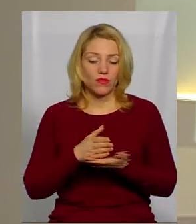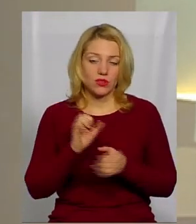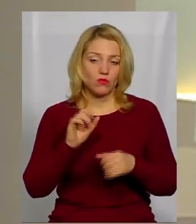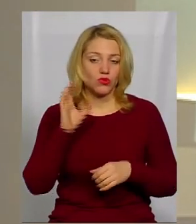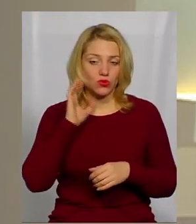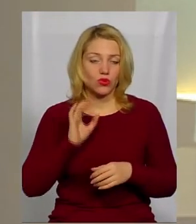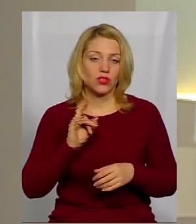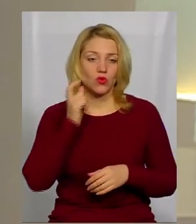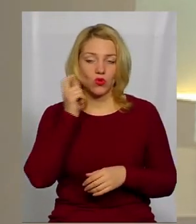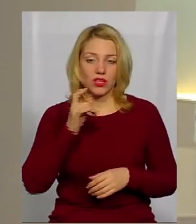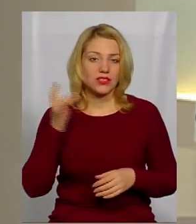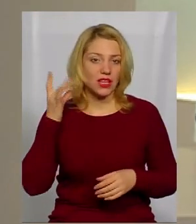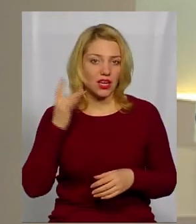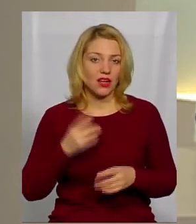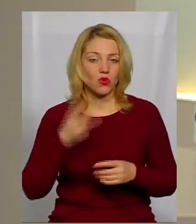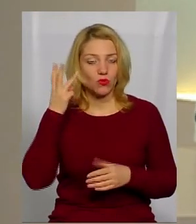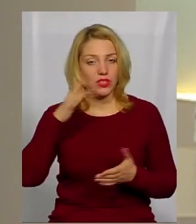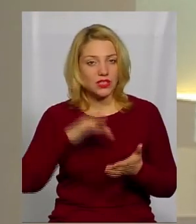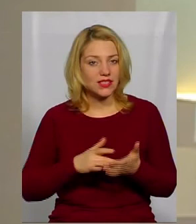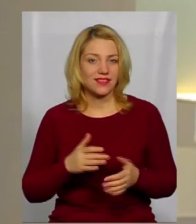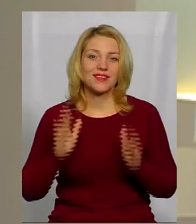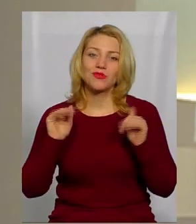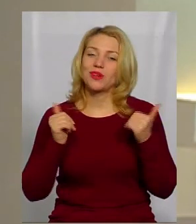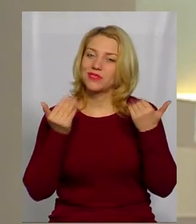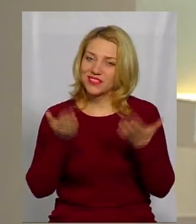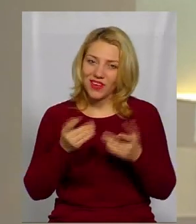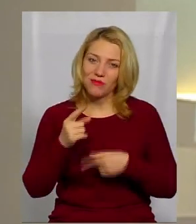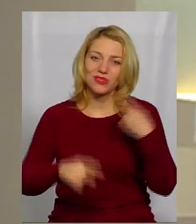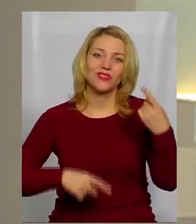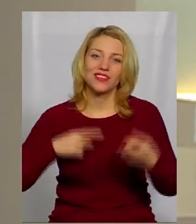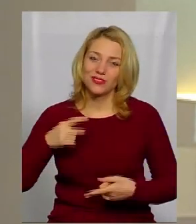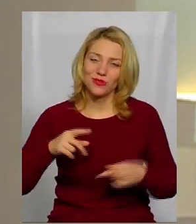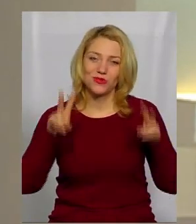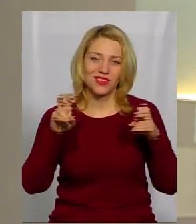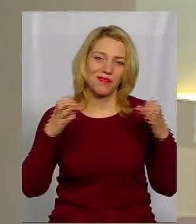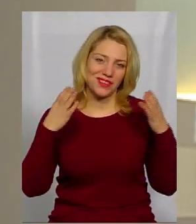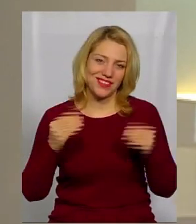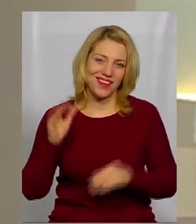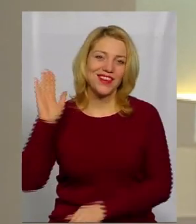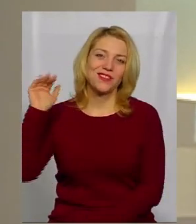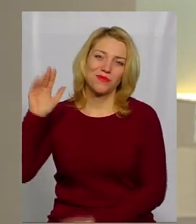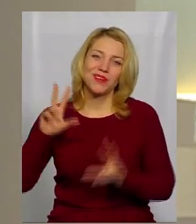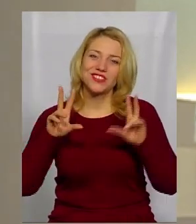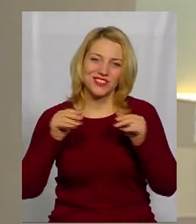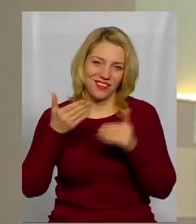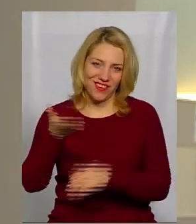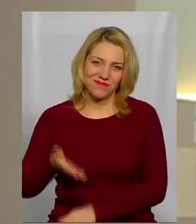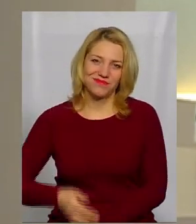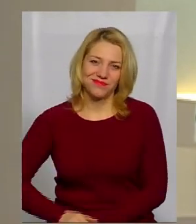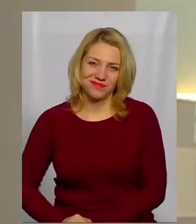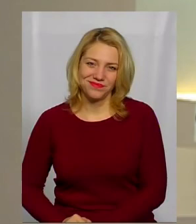ефірі Українського радіо Поділля Центр. Я з вами прощаюся до наступної теми дня. Хай щастить!